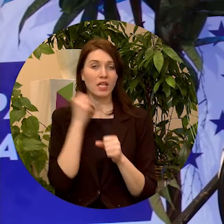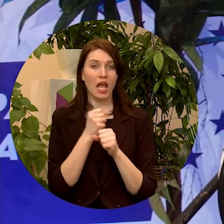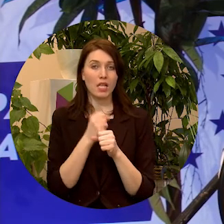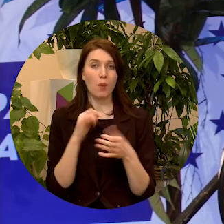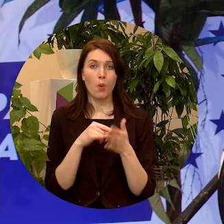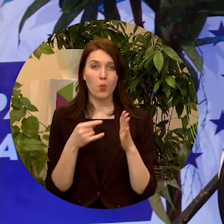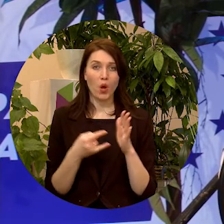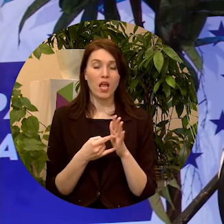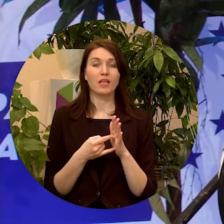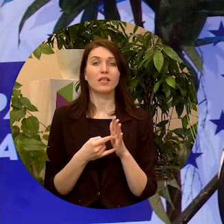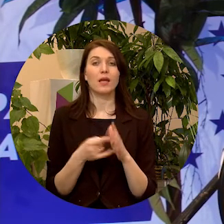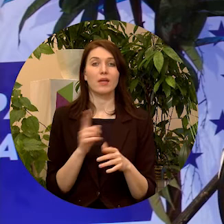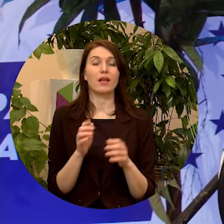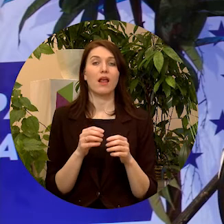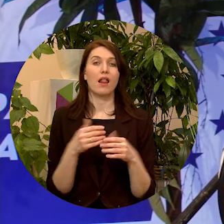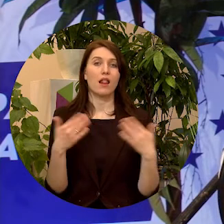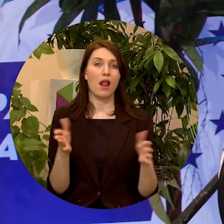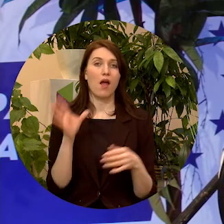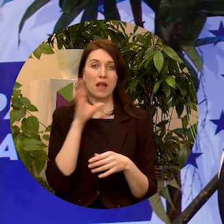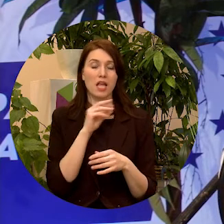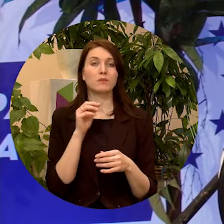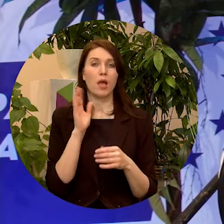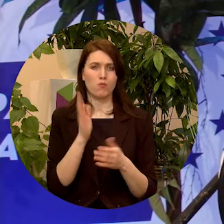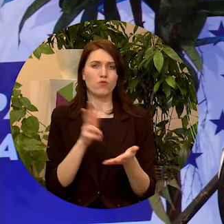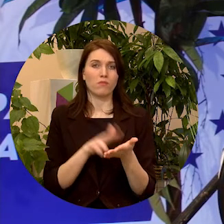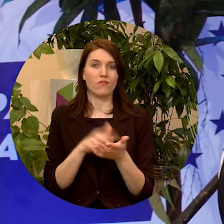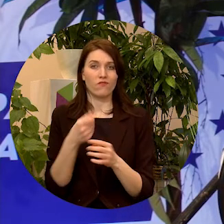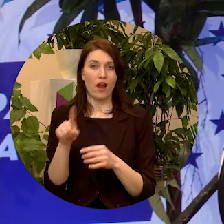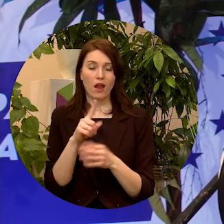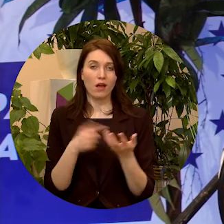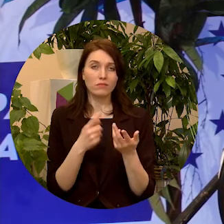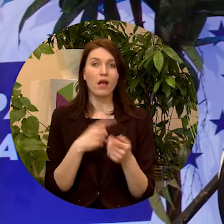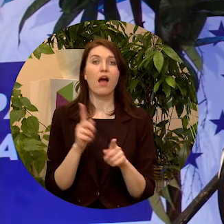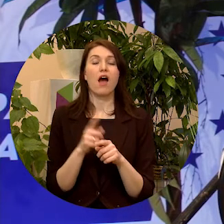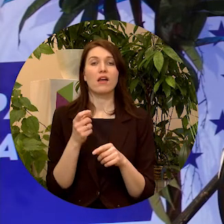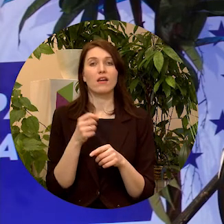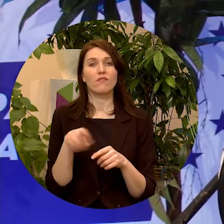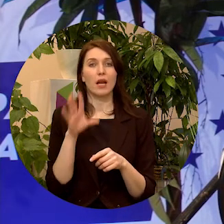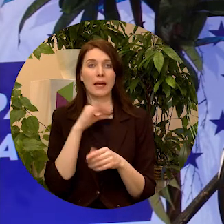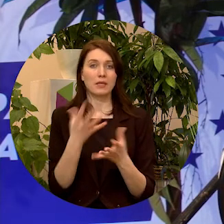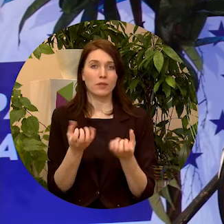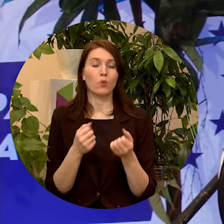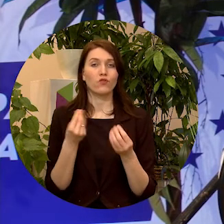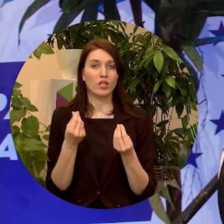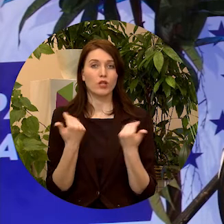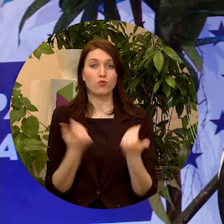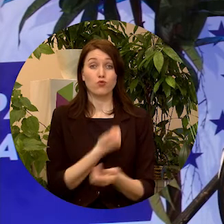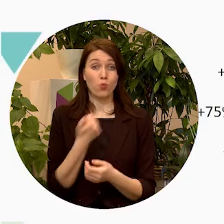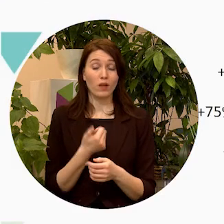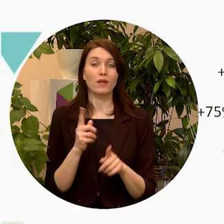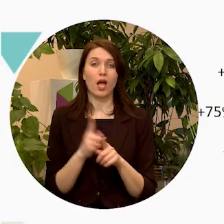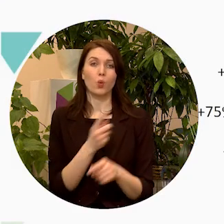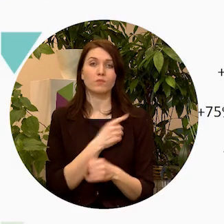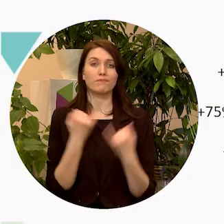projektiem, ir lielāka iespēja tapt apstiprinātiem, lielāka iespēja gūt finansējuma tieši šajā gadā. Vērš